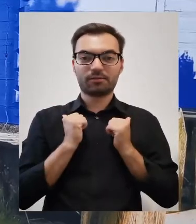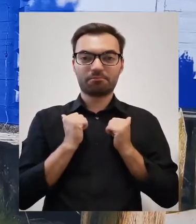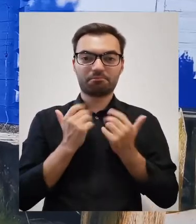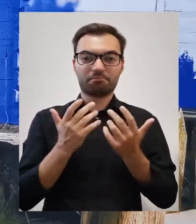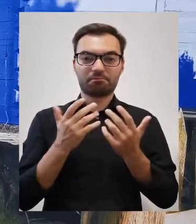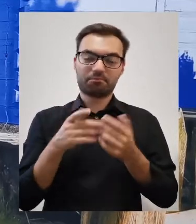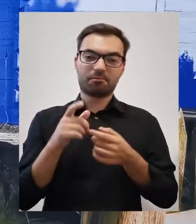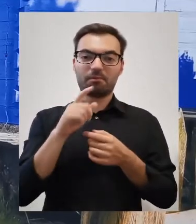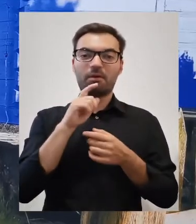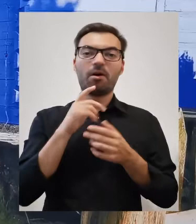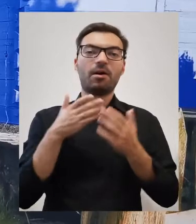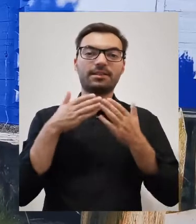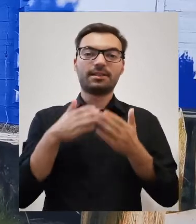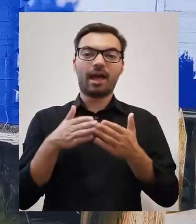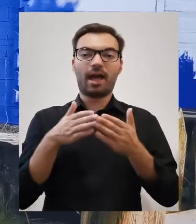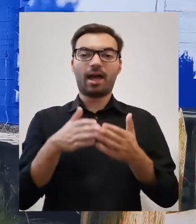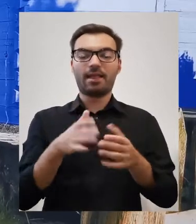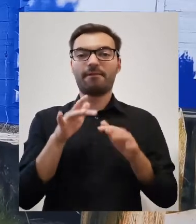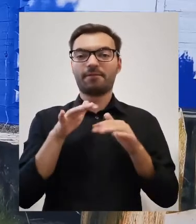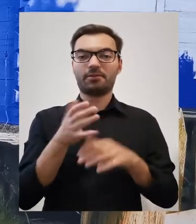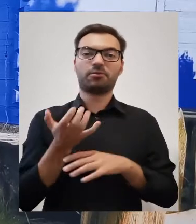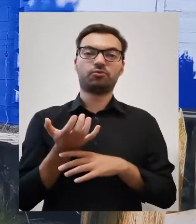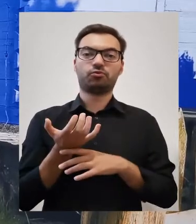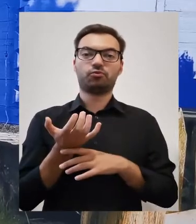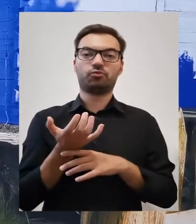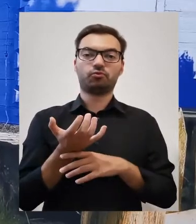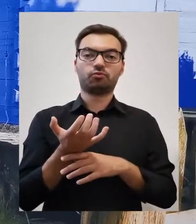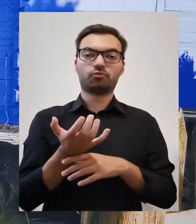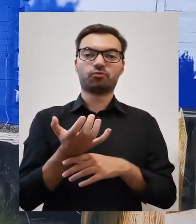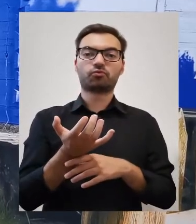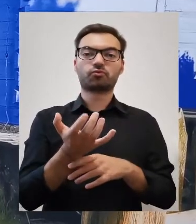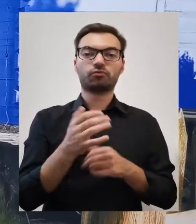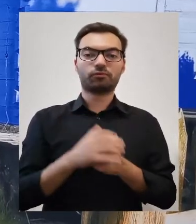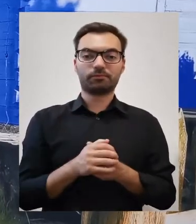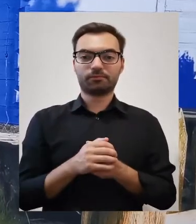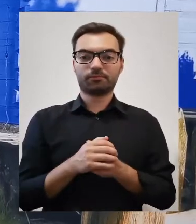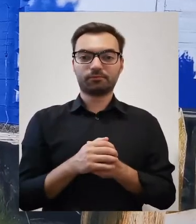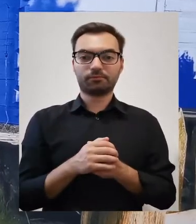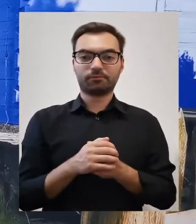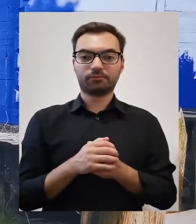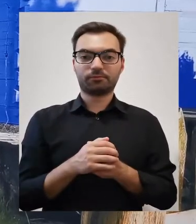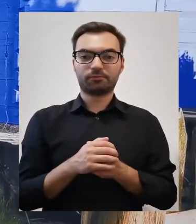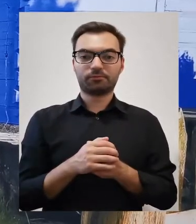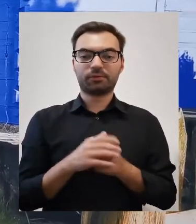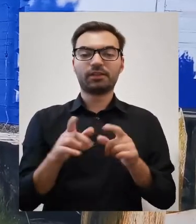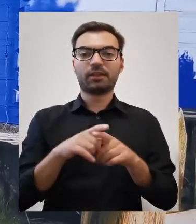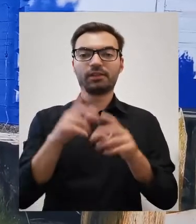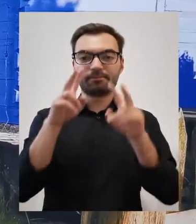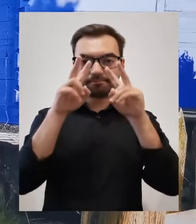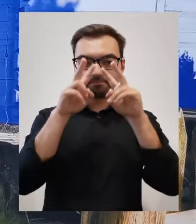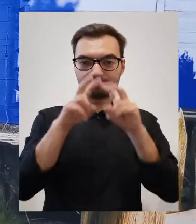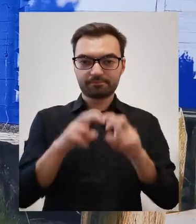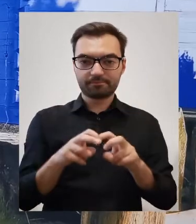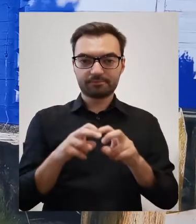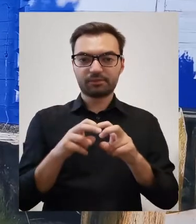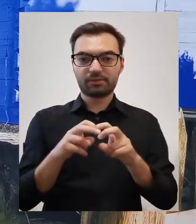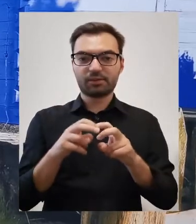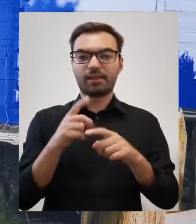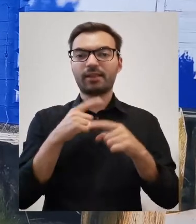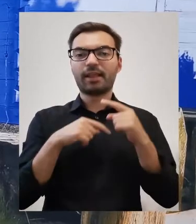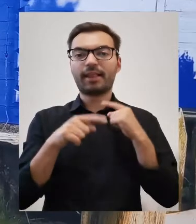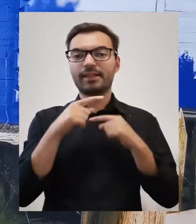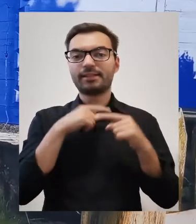po prostu rejsy po Wiśle. I coraz dokładniej też bada się i